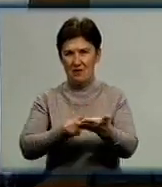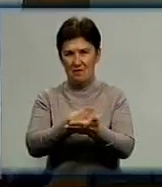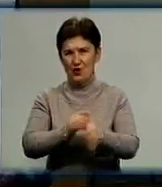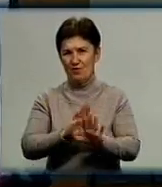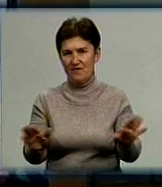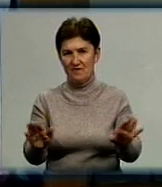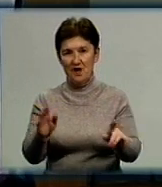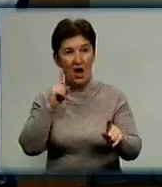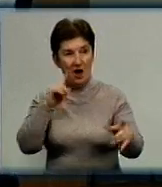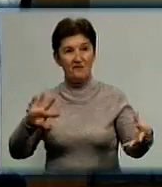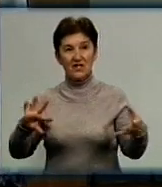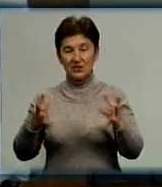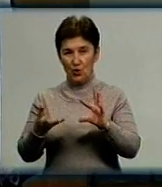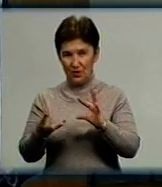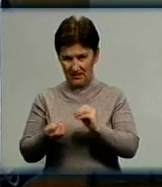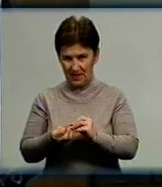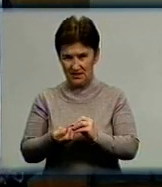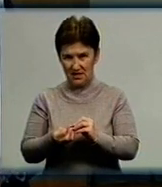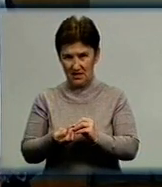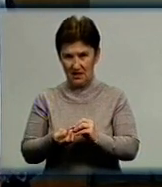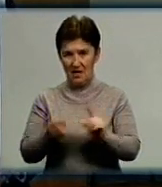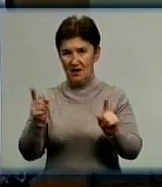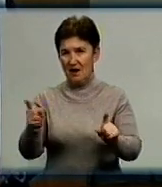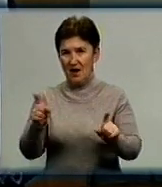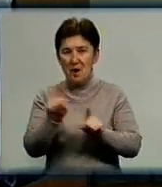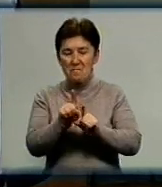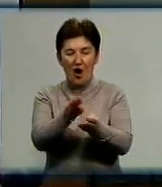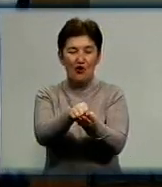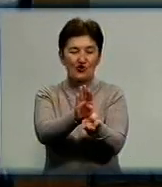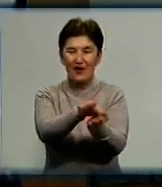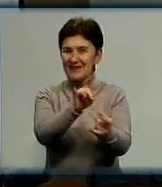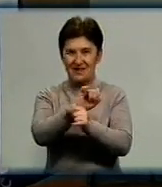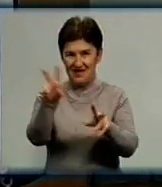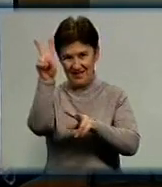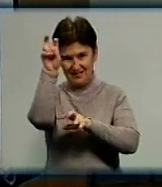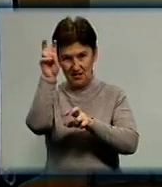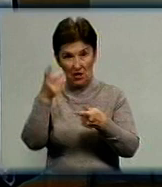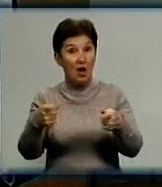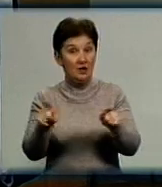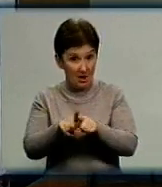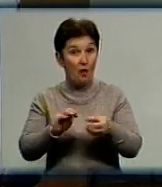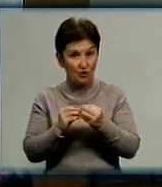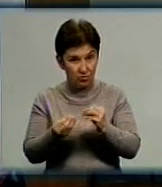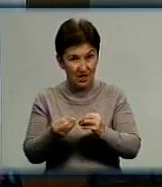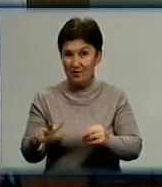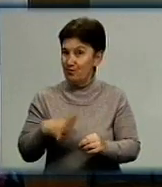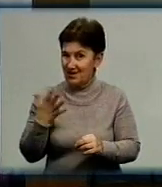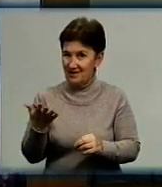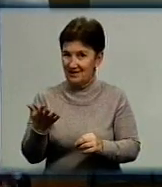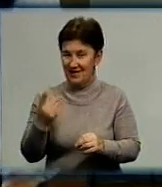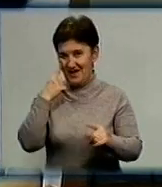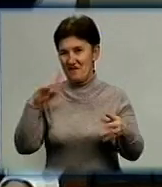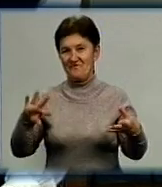І в результаті виходить така краказябріна, а не зайця. І це така проблема знову ж таки була. То в